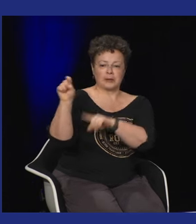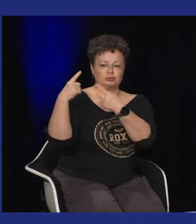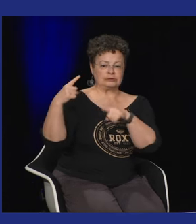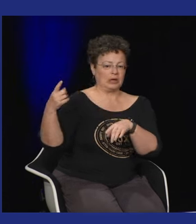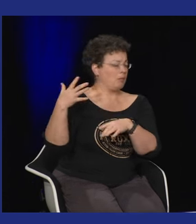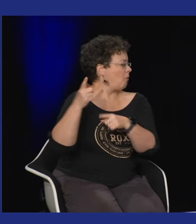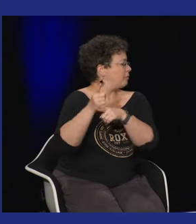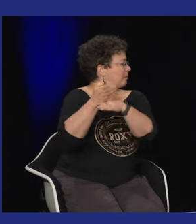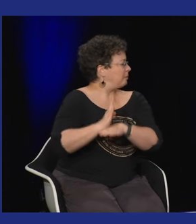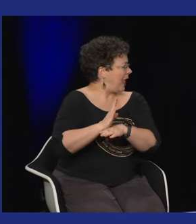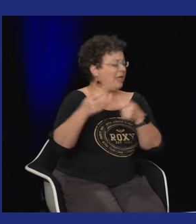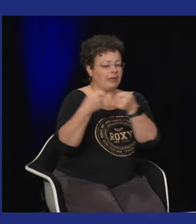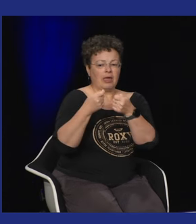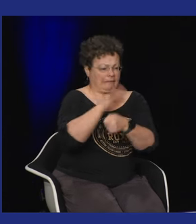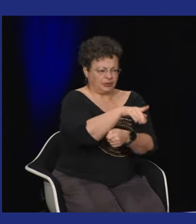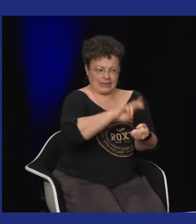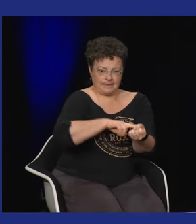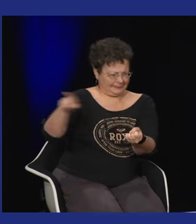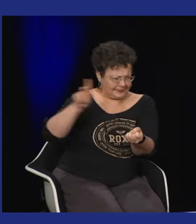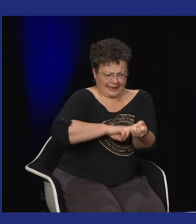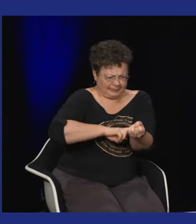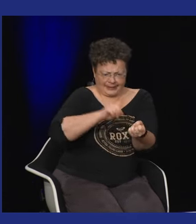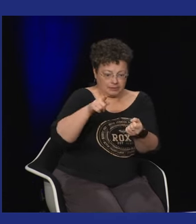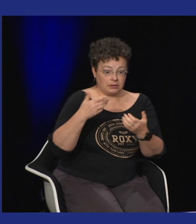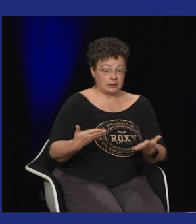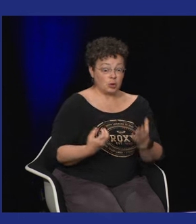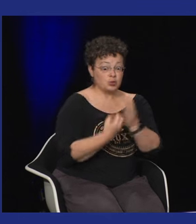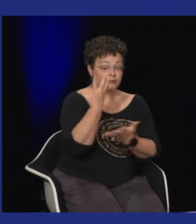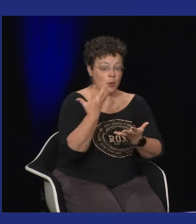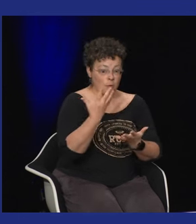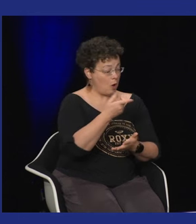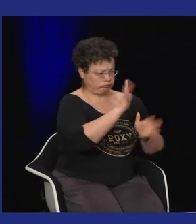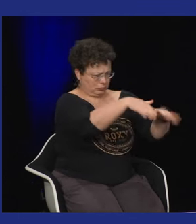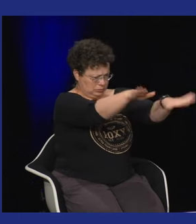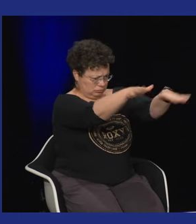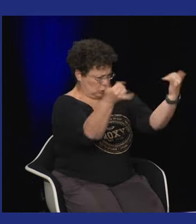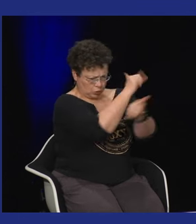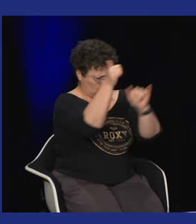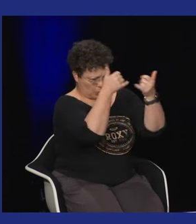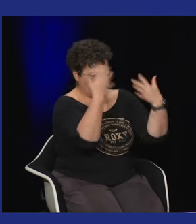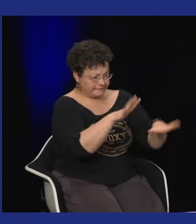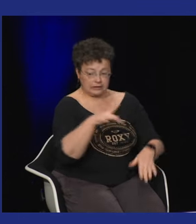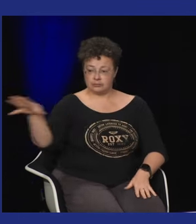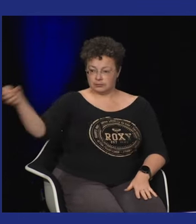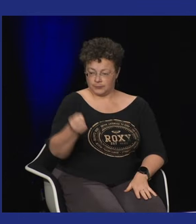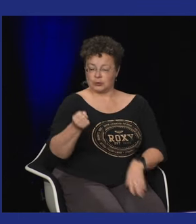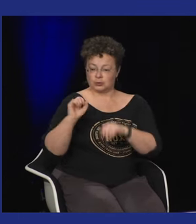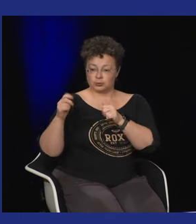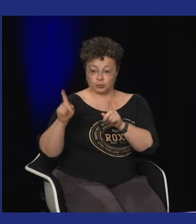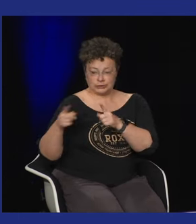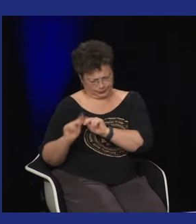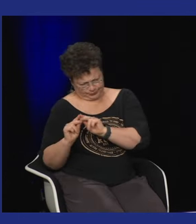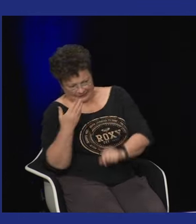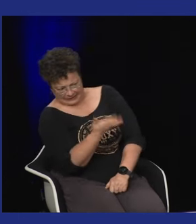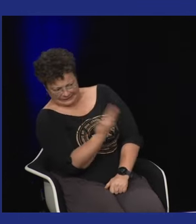langue des signes pouvait gêner on prenait de la musique des musiques toutes prêtes et il fallait suivre le rythme maintenant ce qui se passe de plus en plus c'est allez